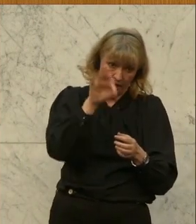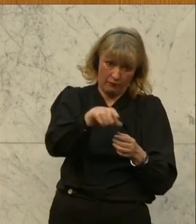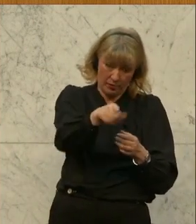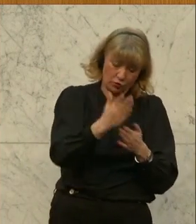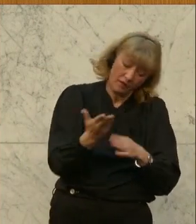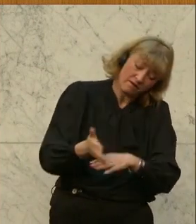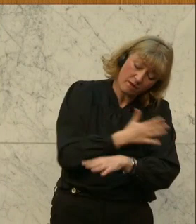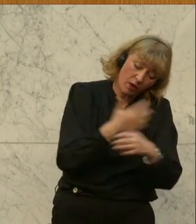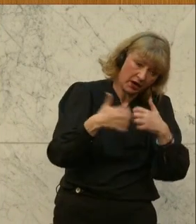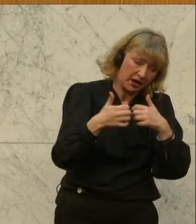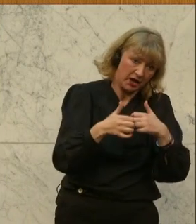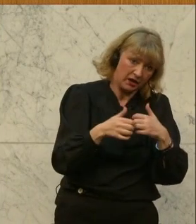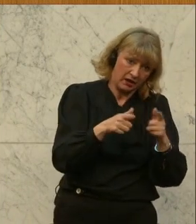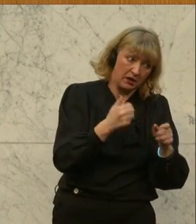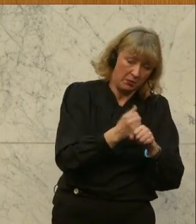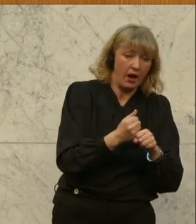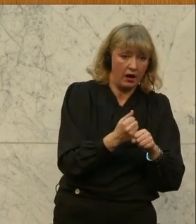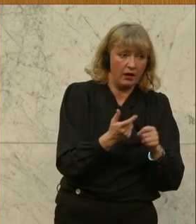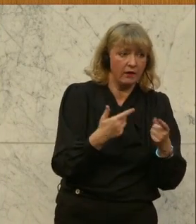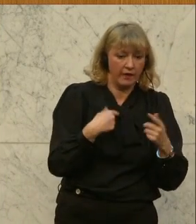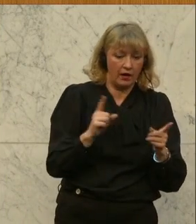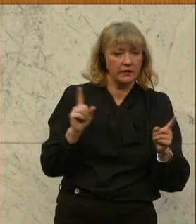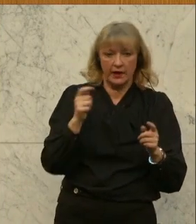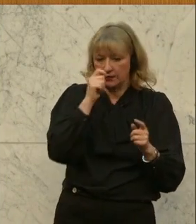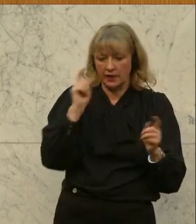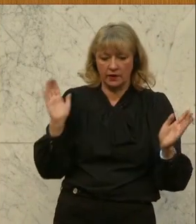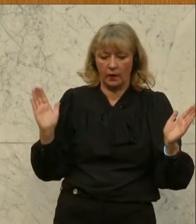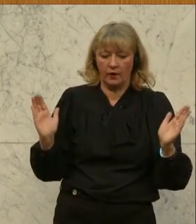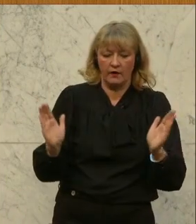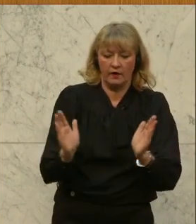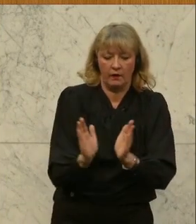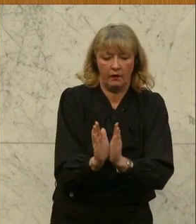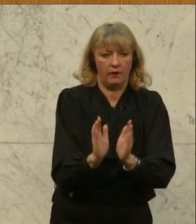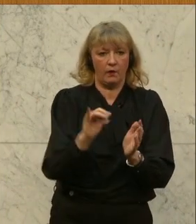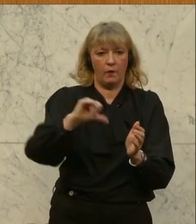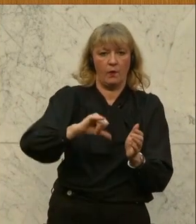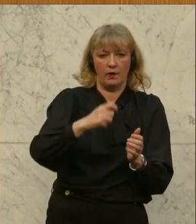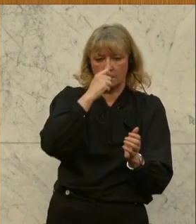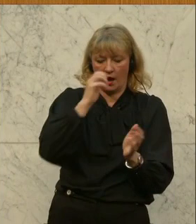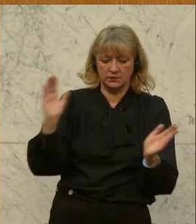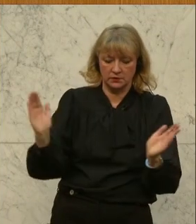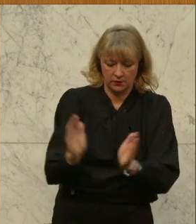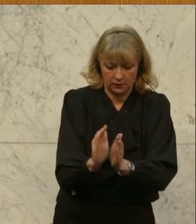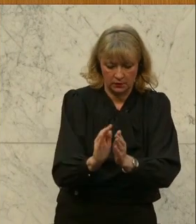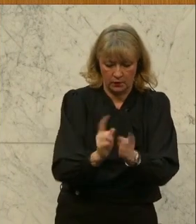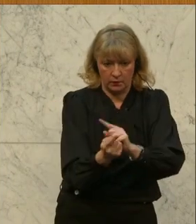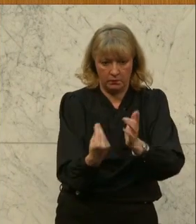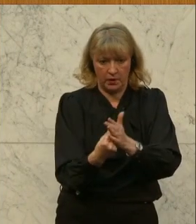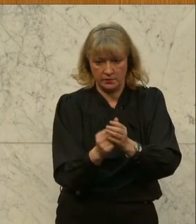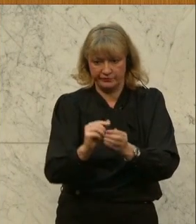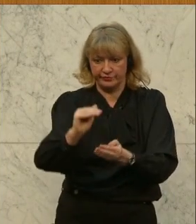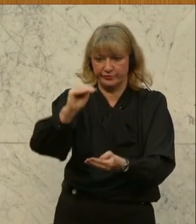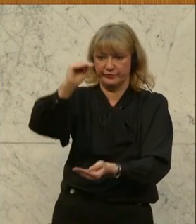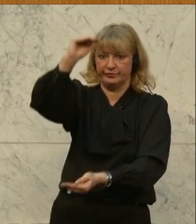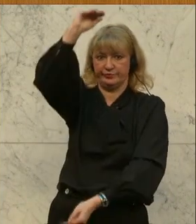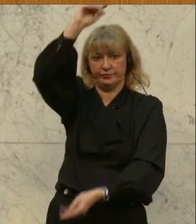Krieg, Sie machen es möglich, dass mit einfach einer Verknappung von Öl und Gas Preise in die Höhe getrieben werden, künstlich und